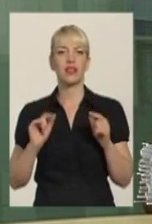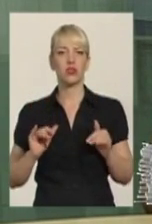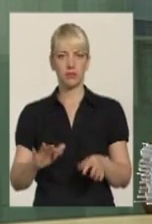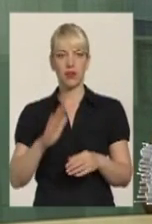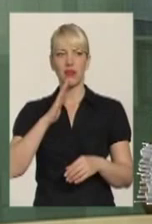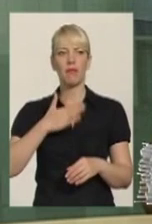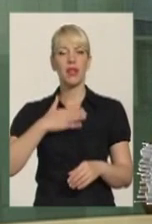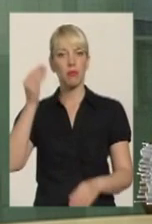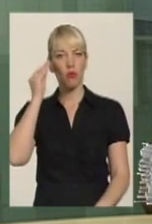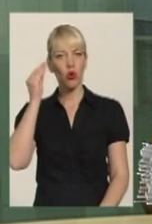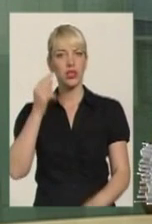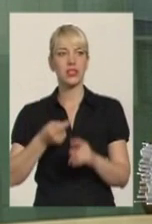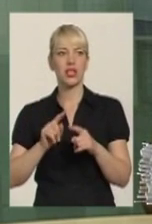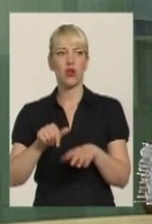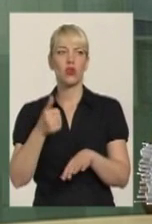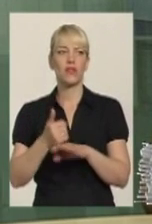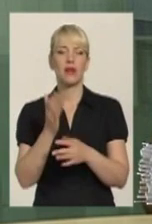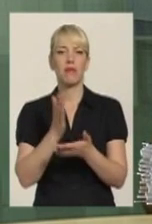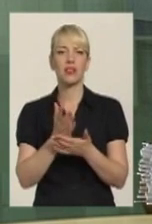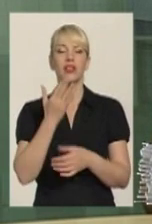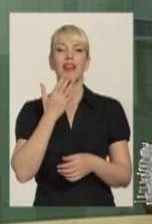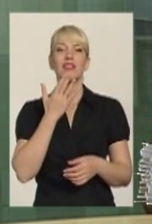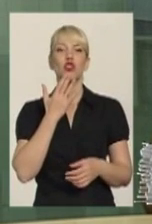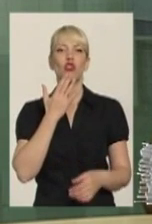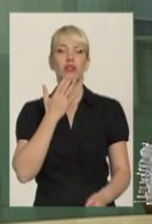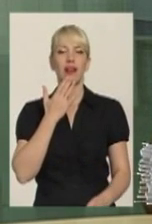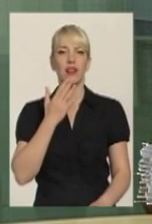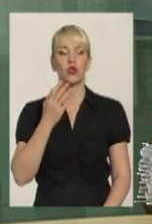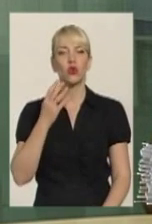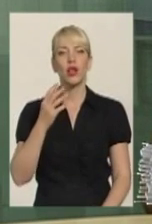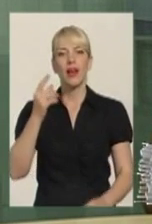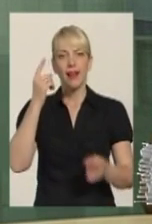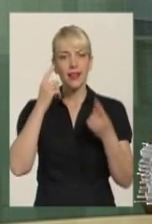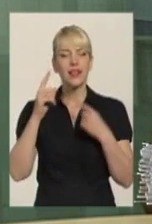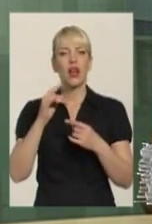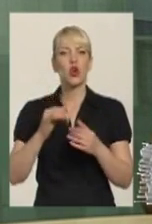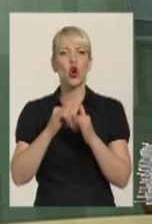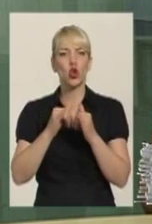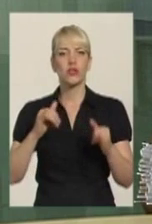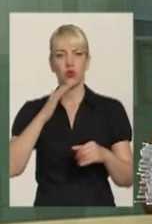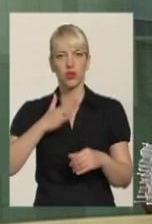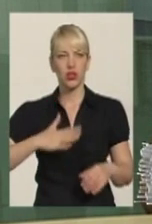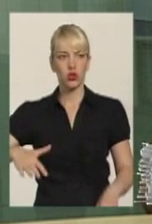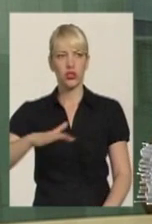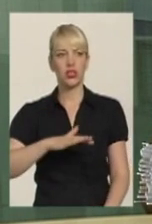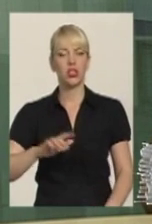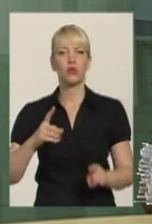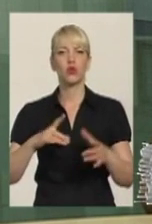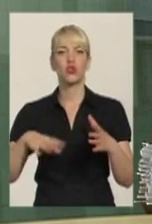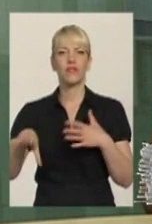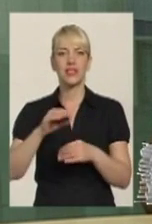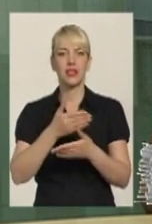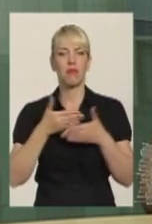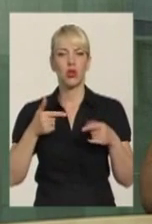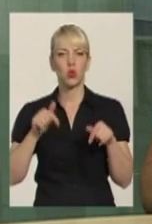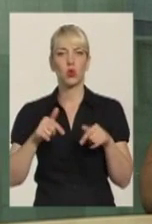На мій погляд, це саме головне мати таку національну ідею, ідею розвитку нашої території. Тому що ми тут всі проживаємо,